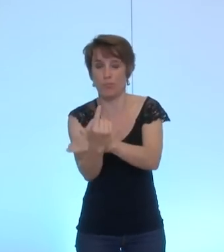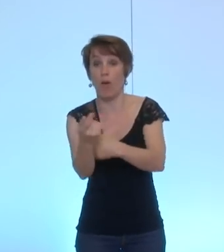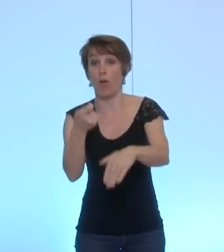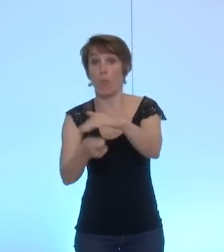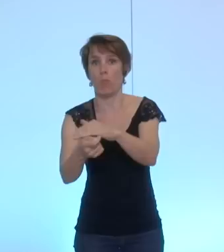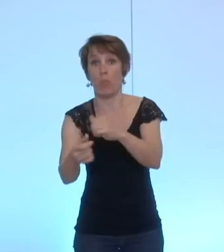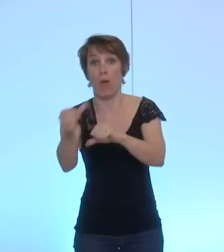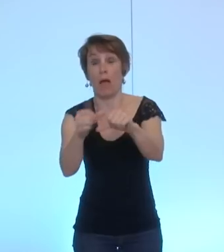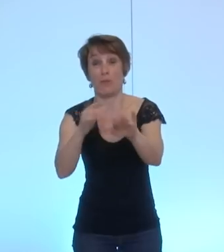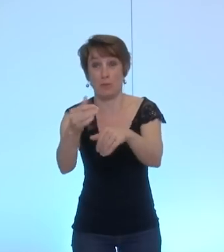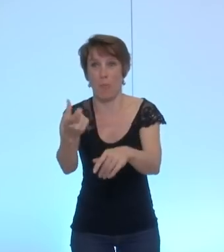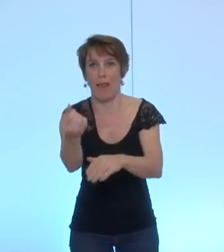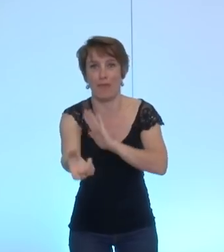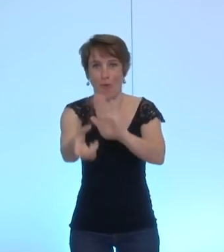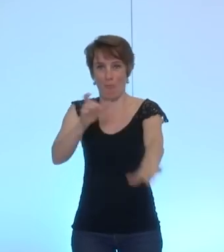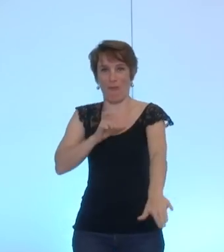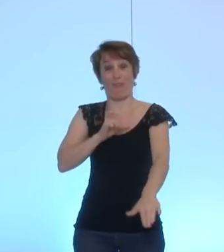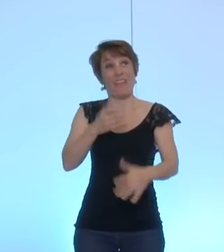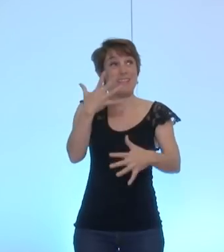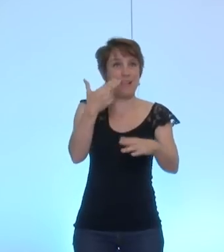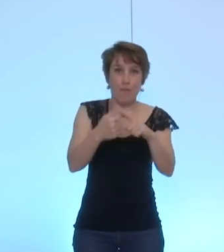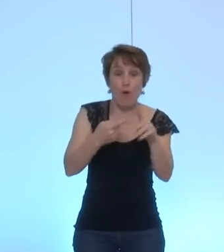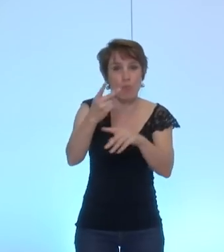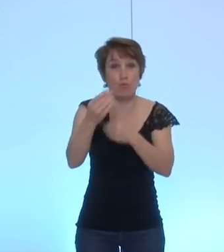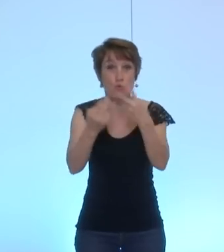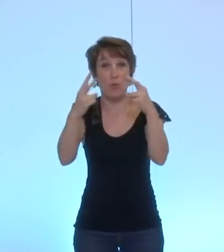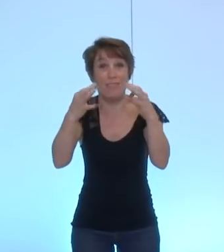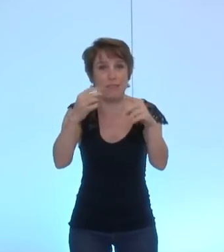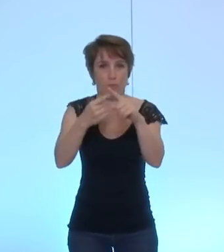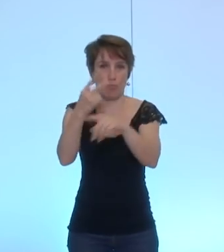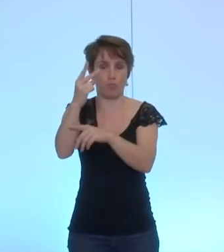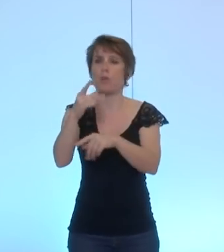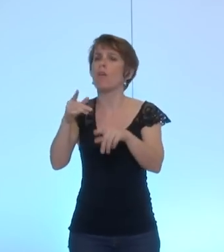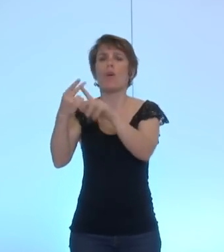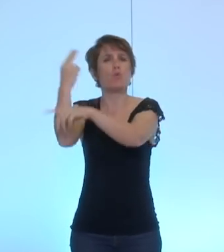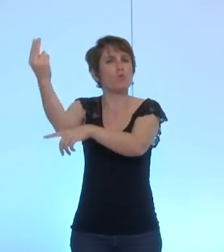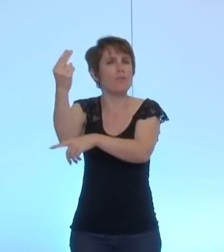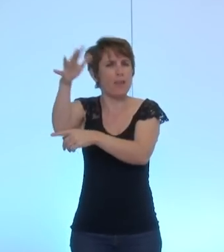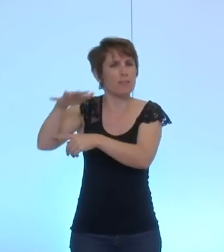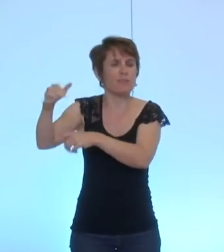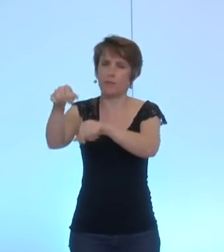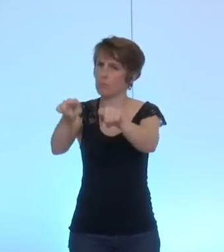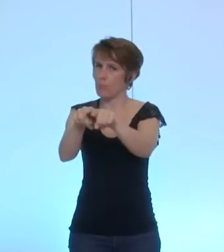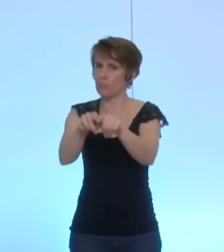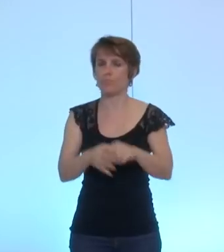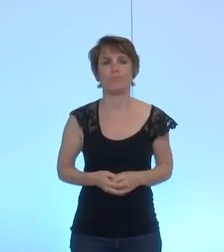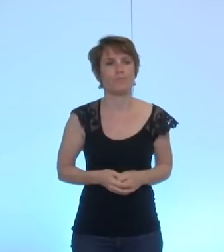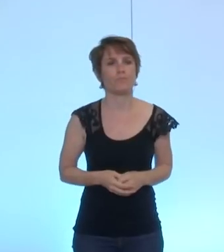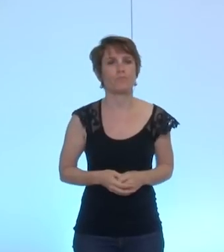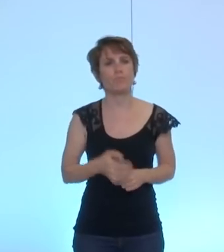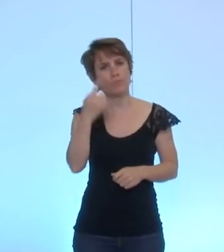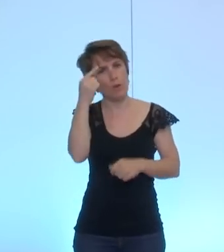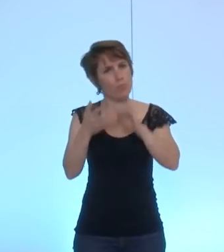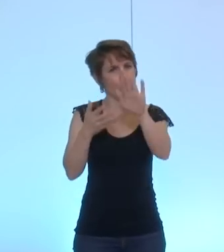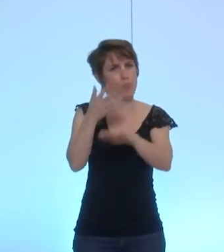plus. La même chose pour les universités. Donc, à l'avenir, il est